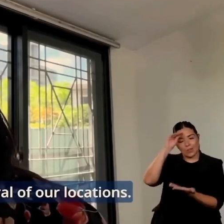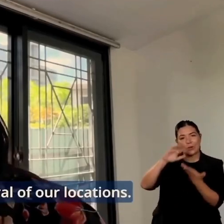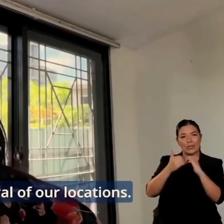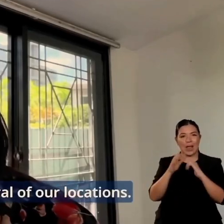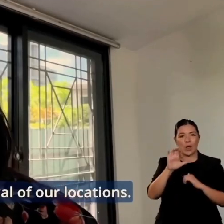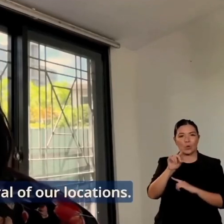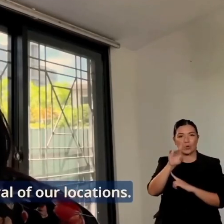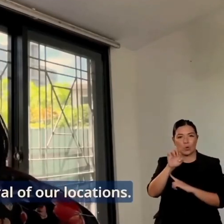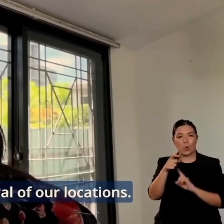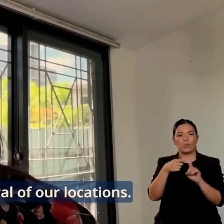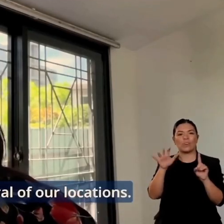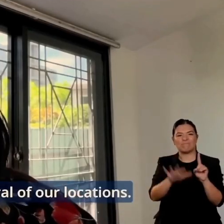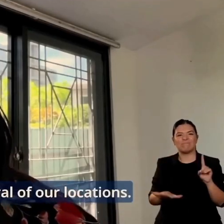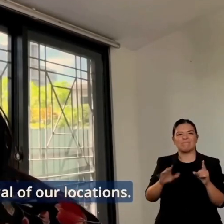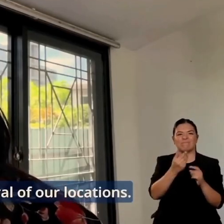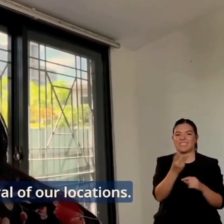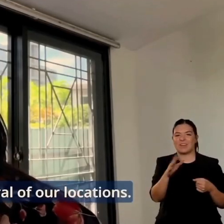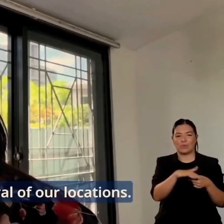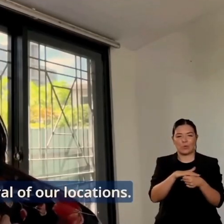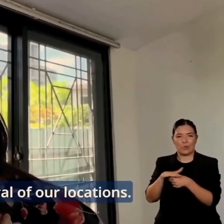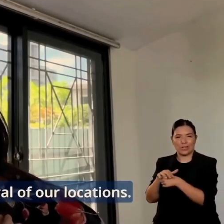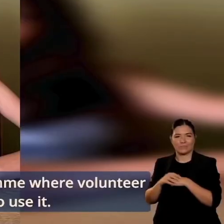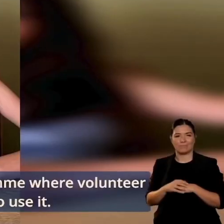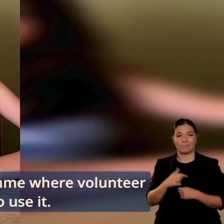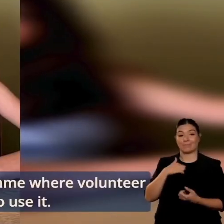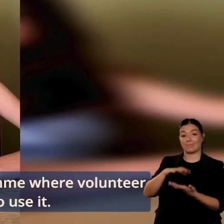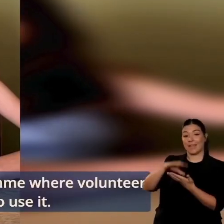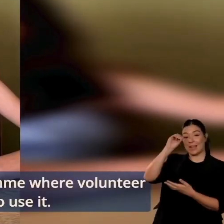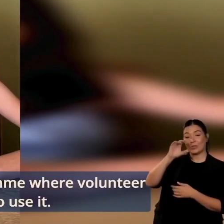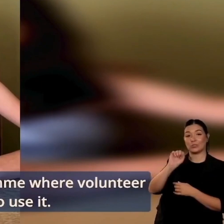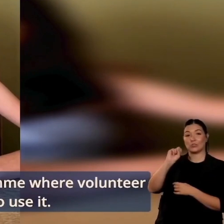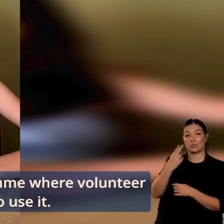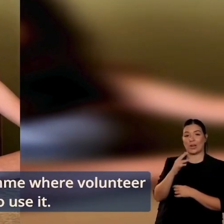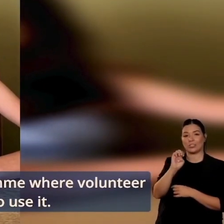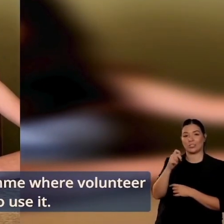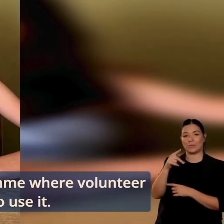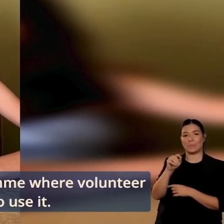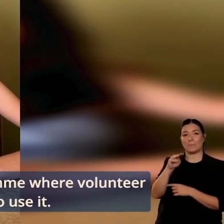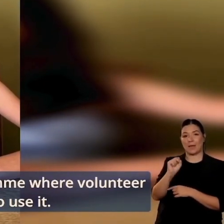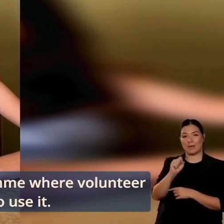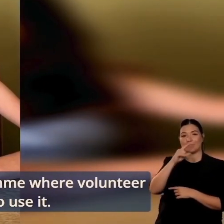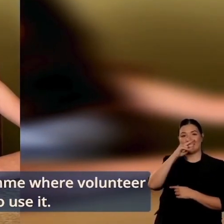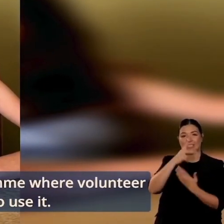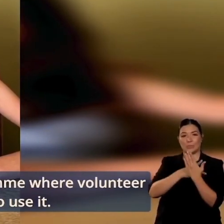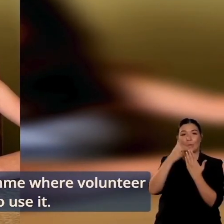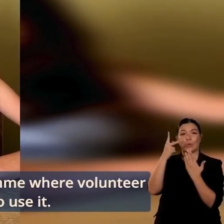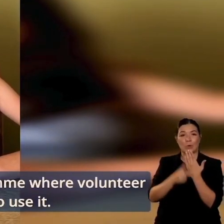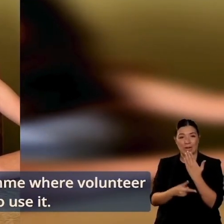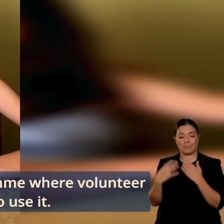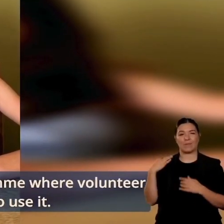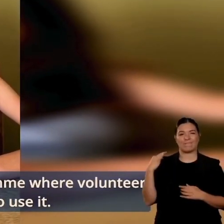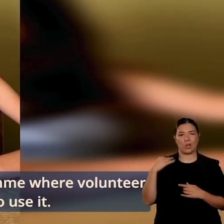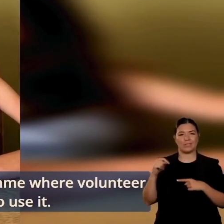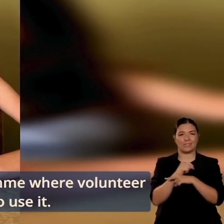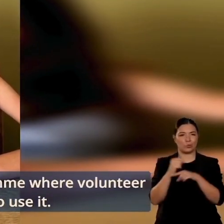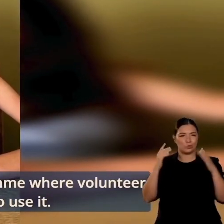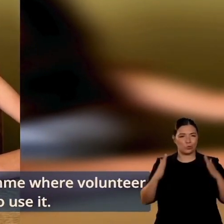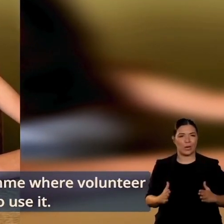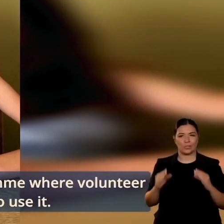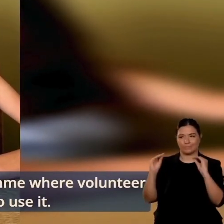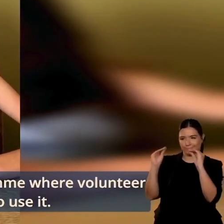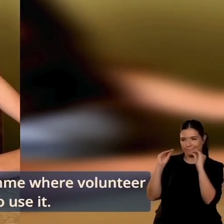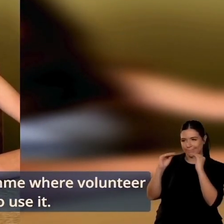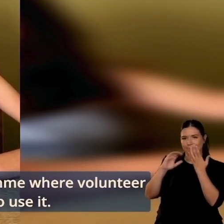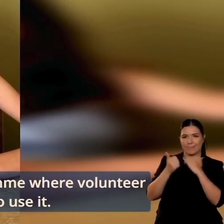abbiamo esplorato e abbiamo imparato ad usarlo. È molto facile, molto divertente, io lo uso, per